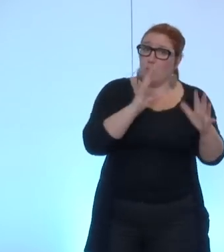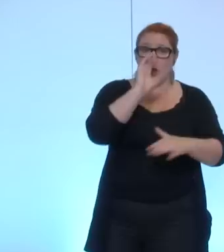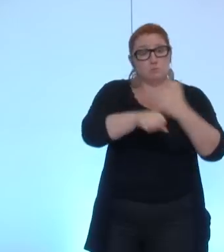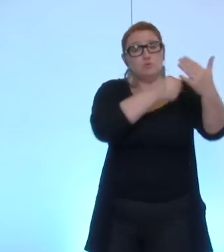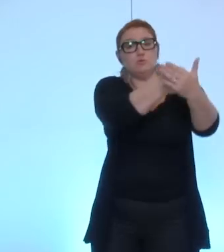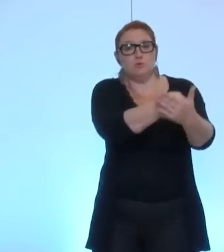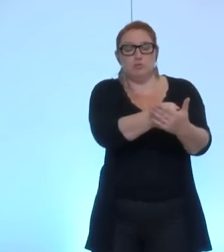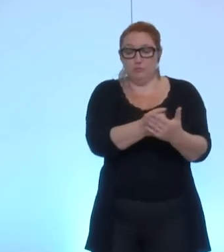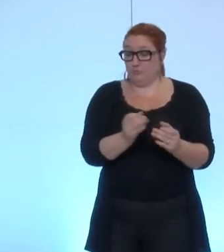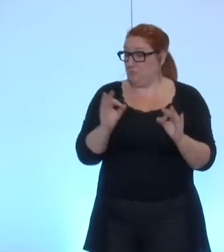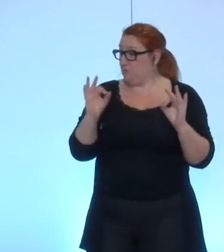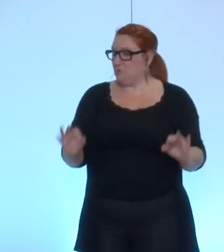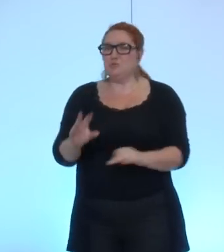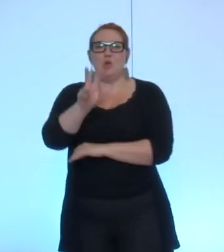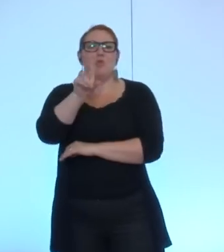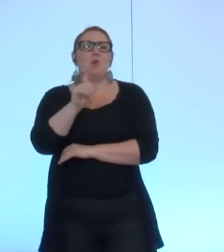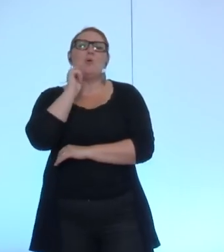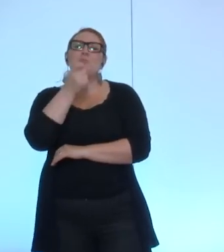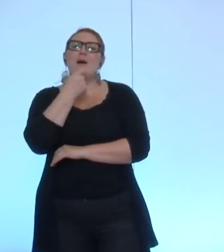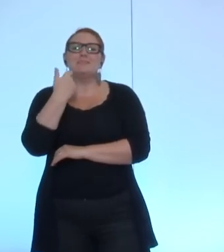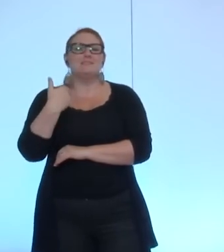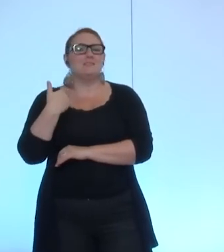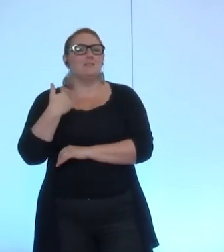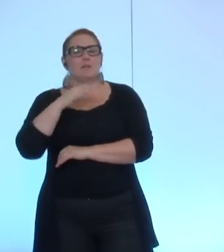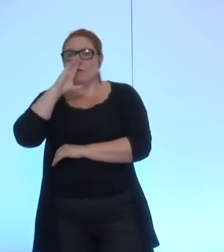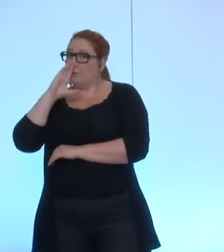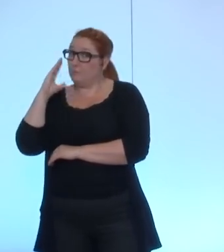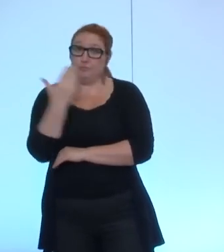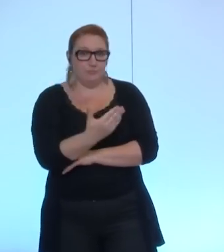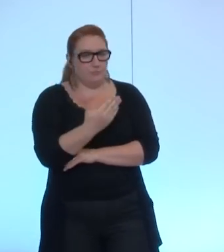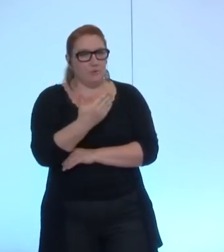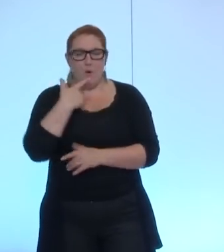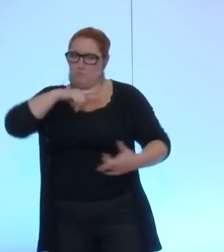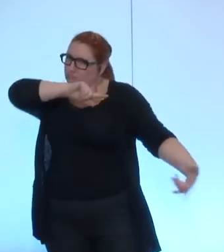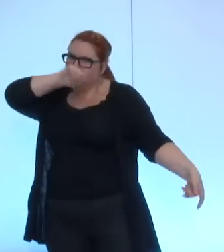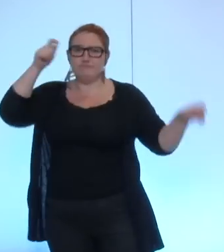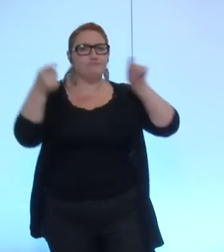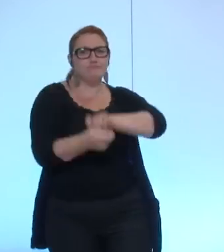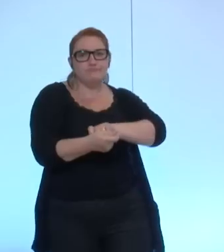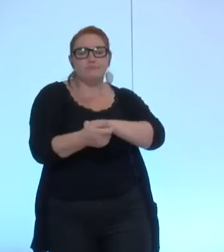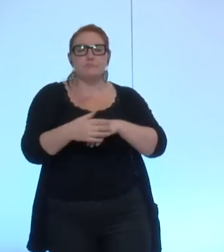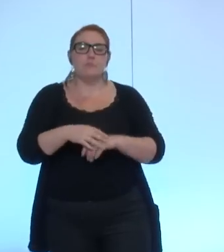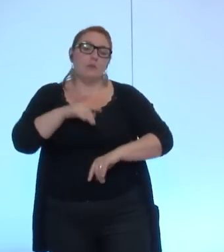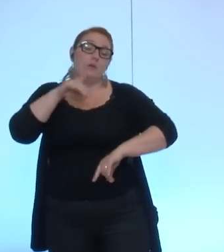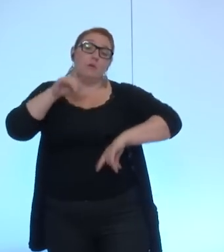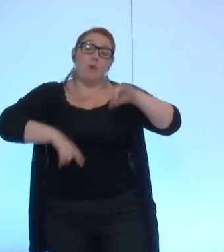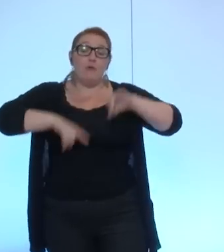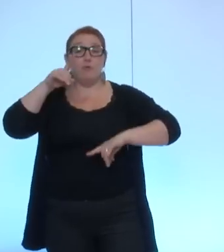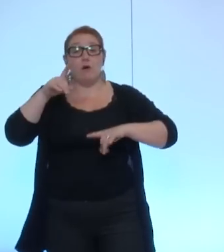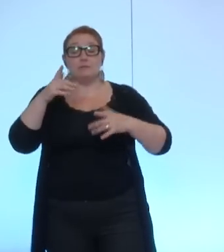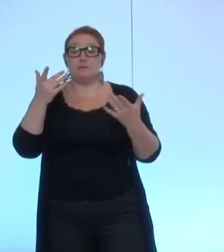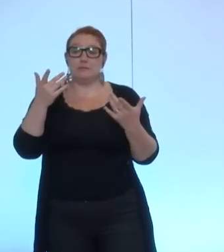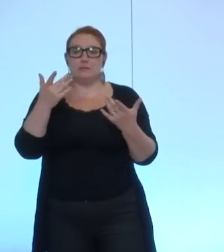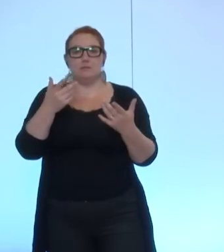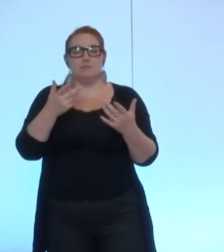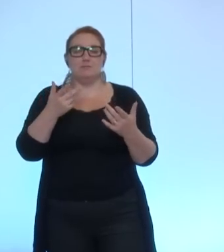qui a été pris le 30 mars, c'est que plutôt que de rester dans parfois ces problématiques qui relevaient plus de l